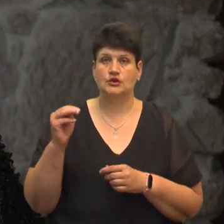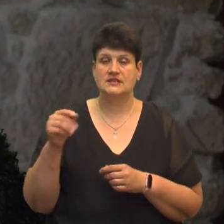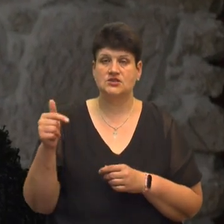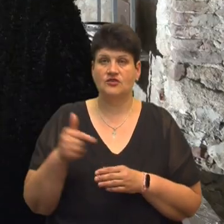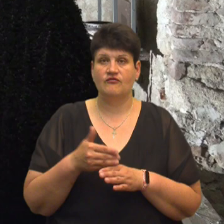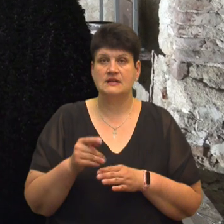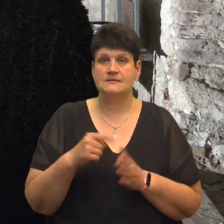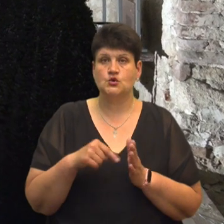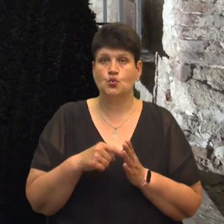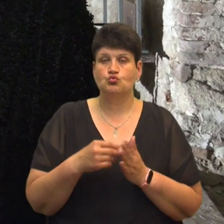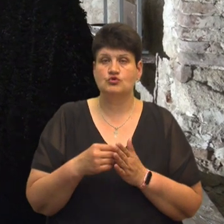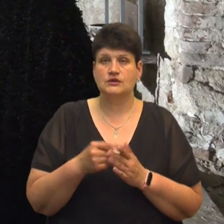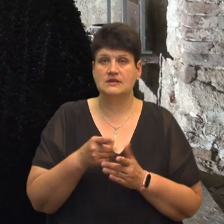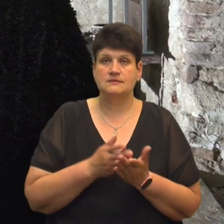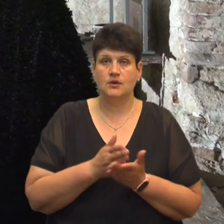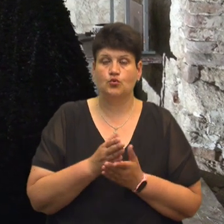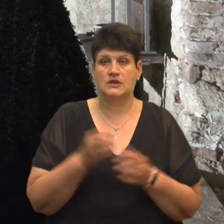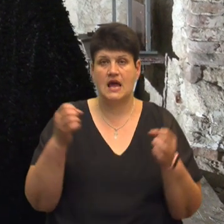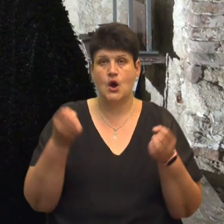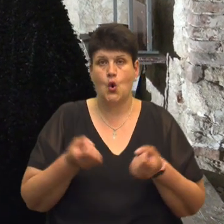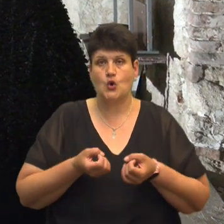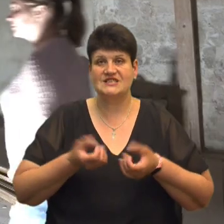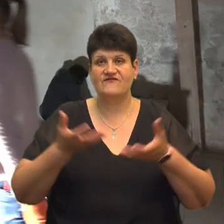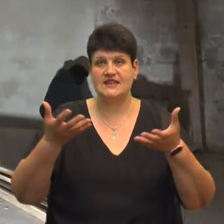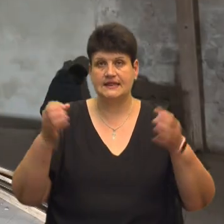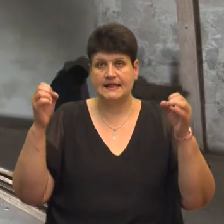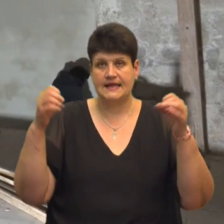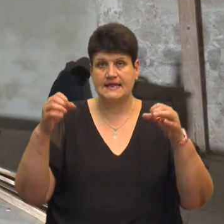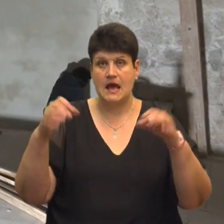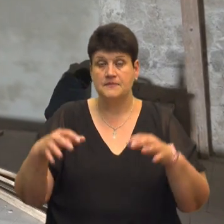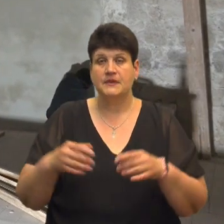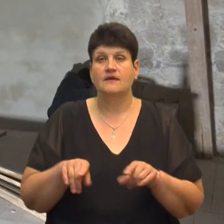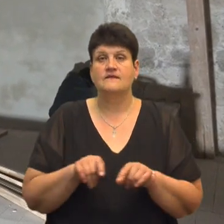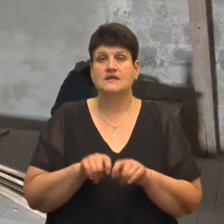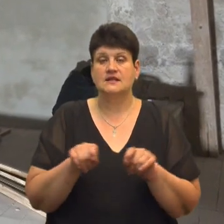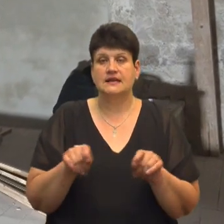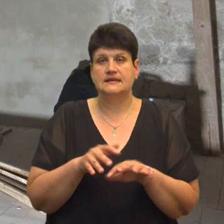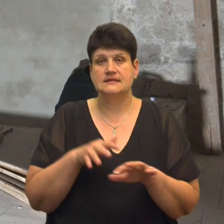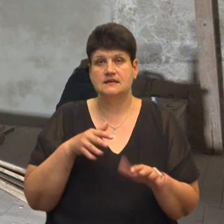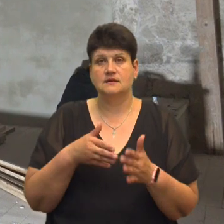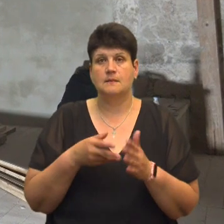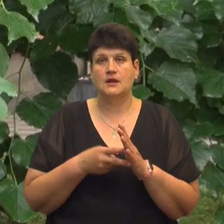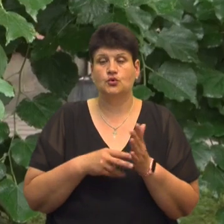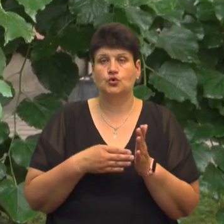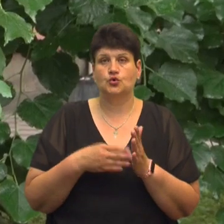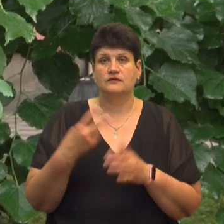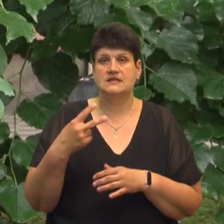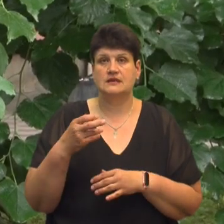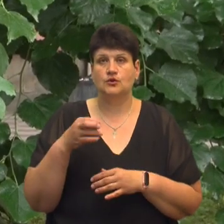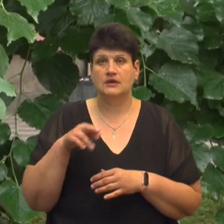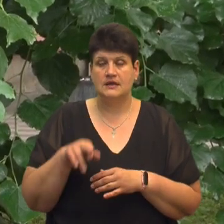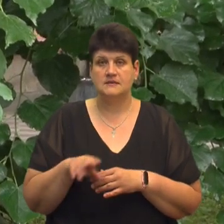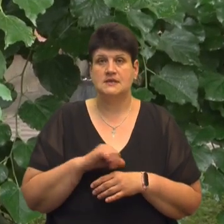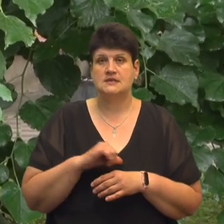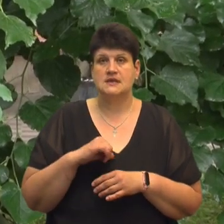з міського бюджету. Їх спрямують на освітлення, сказала Ірина Мигович. Відкрити залу, за її словами, планують до 20 липня. Сам художник на